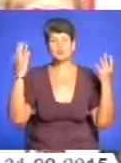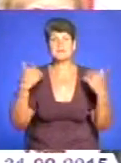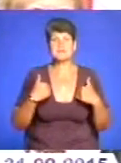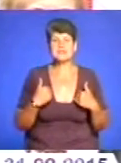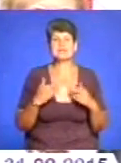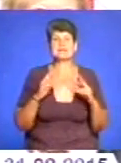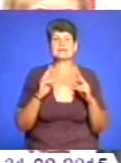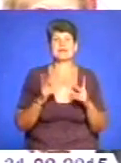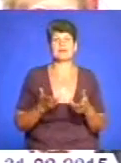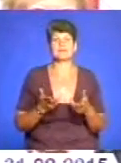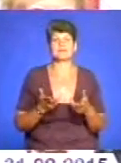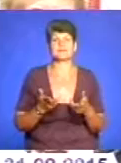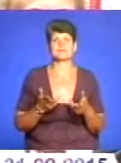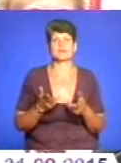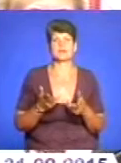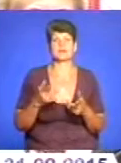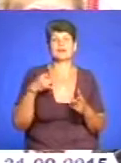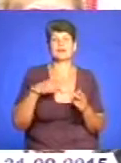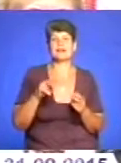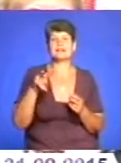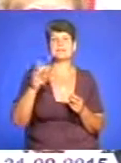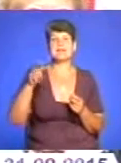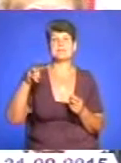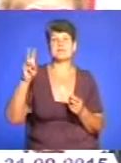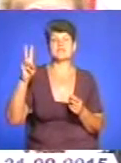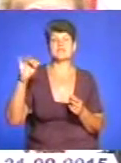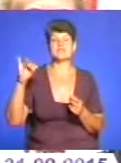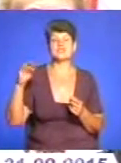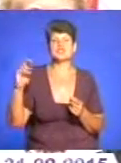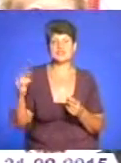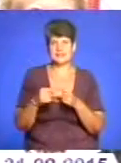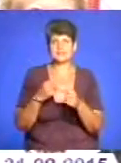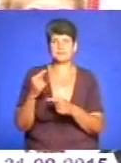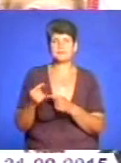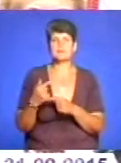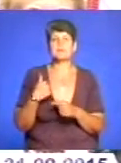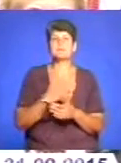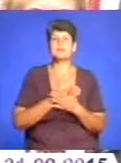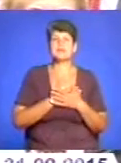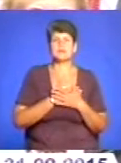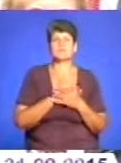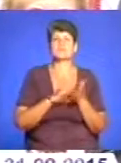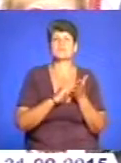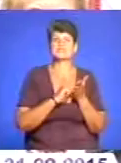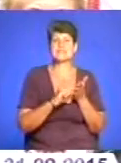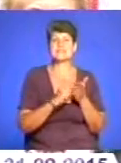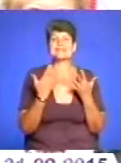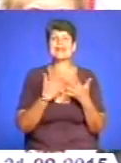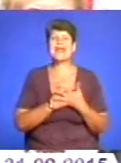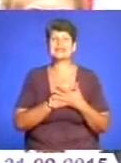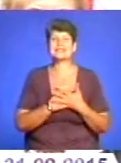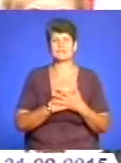мені, як вихідцю з Лимківщини, особливо приємно відзначити, наскільки активно